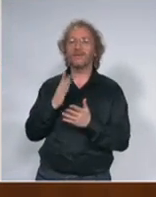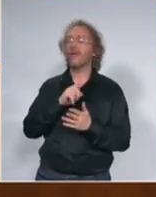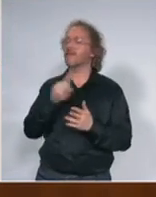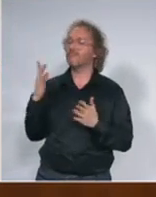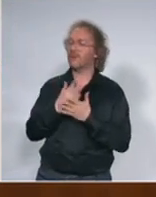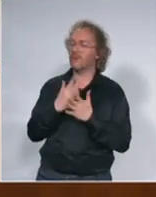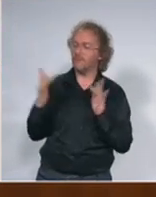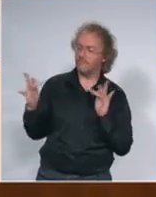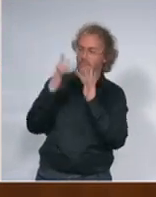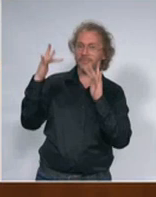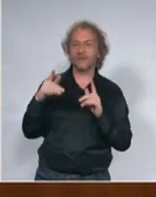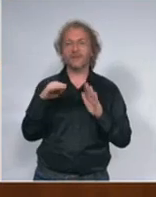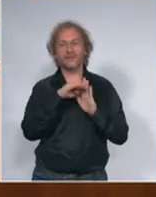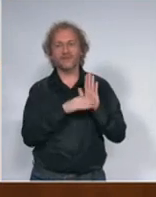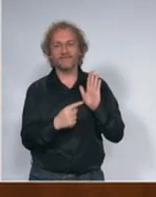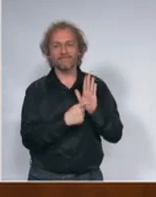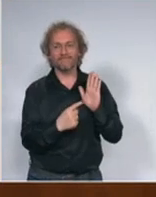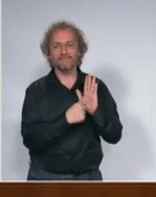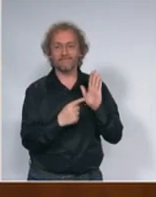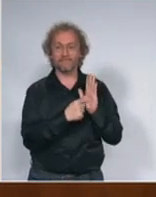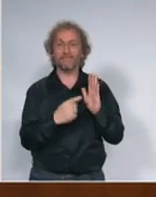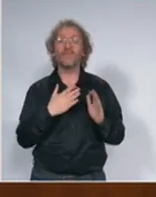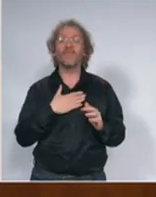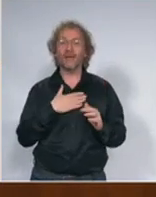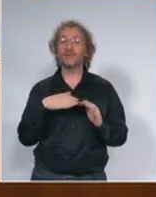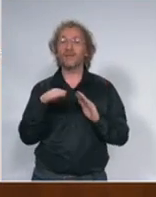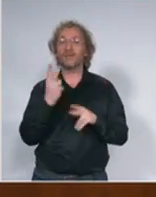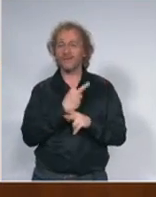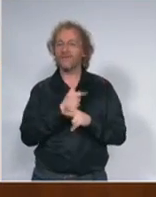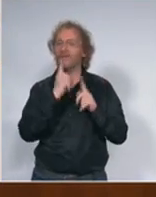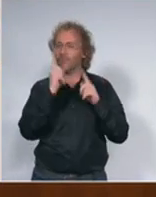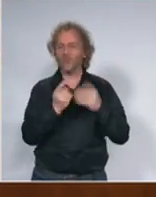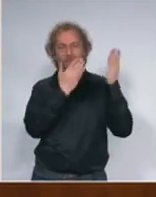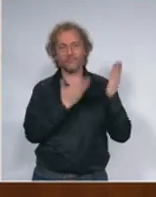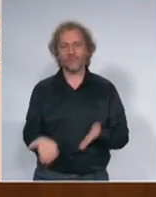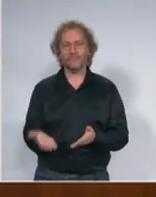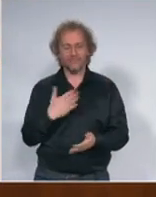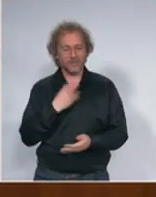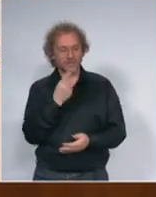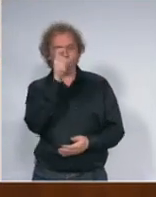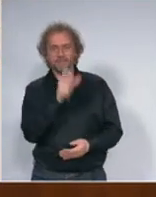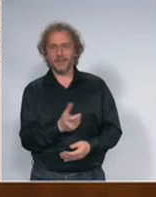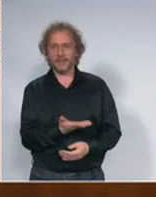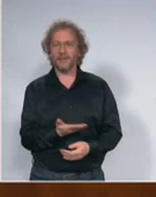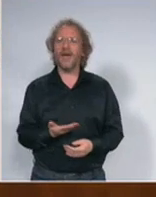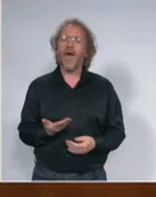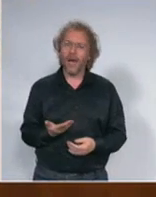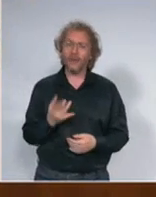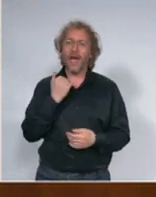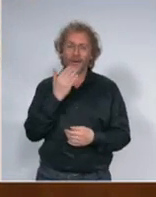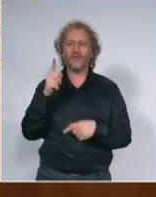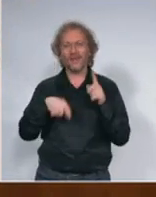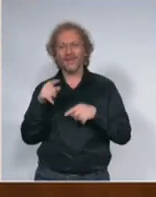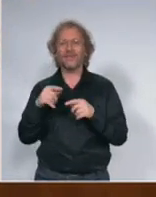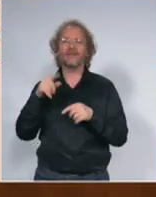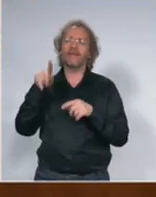državljani i moramo da ih pustimo ali ako tako neki stručnici dušebrižnici kao što je gospodin Šabić vidim da su stručnici po